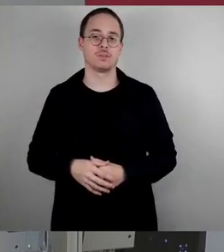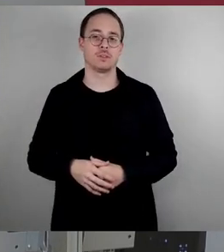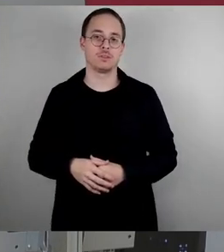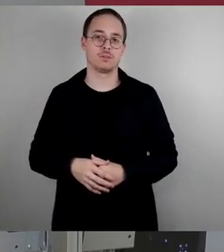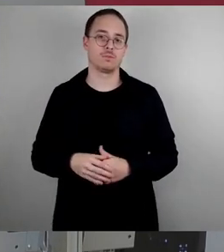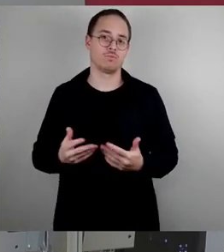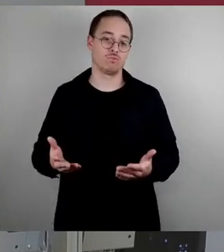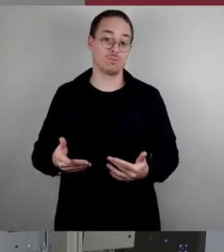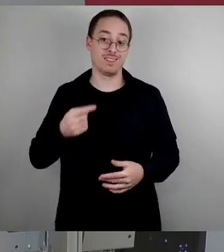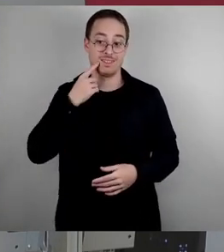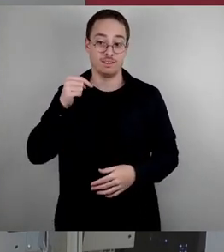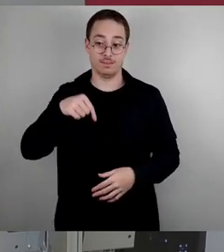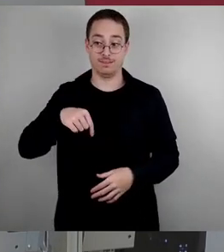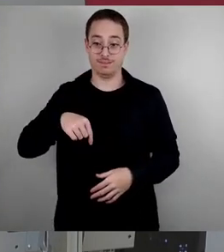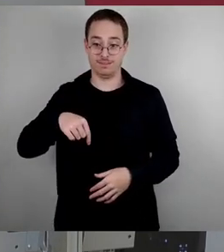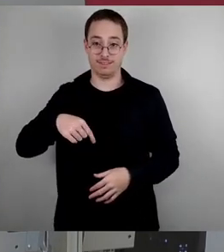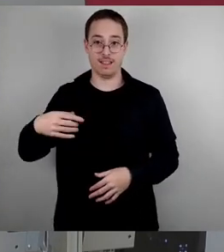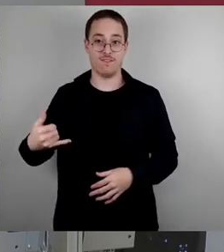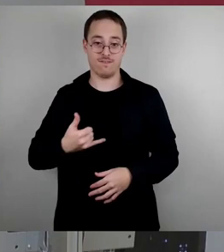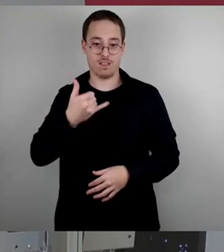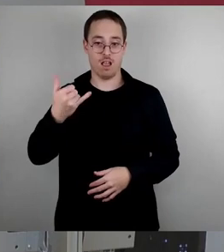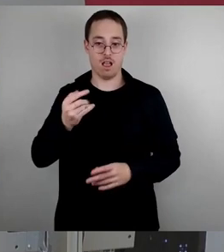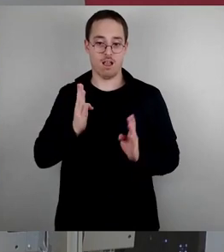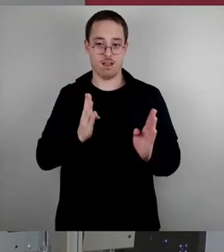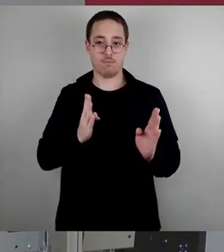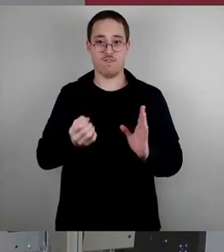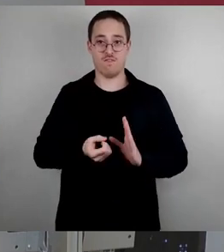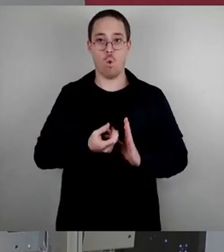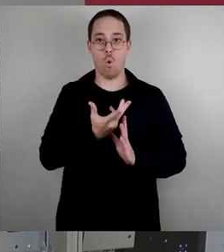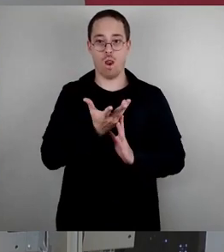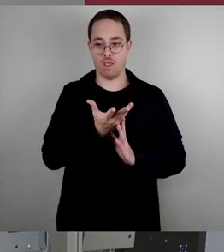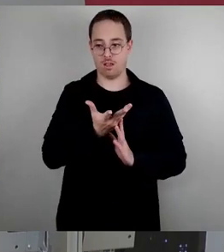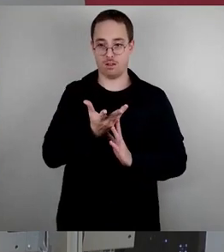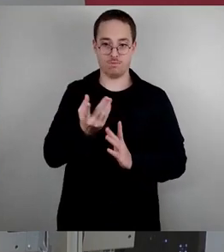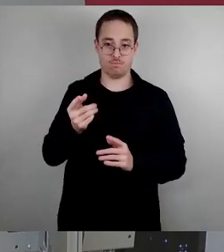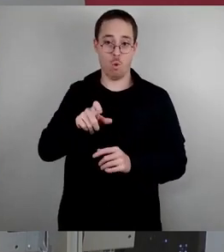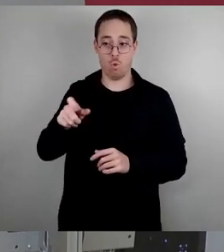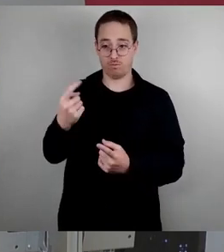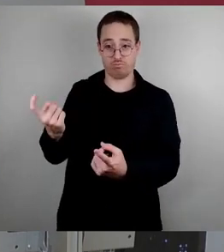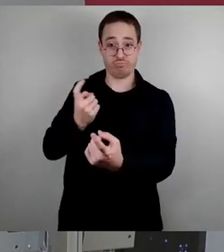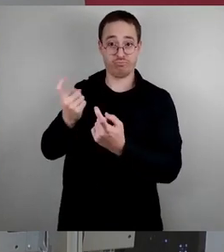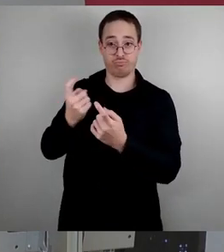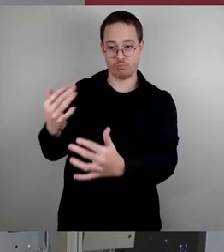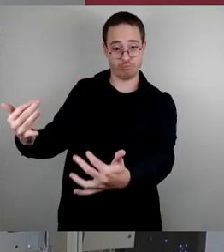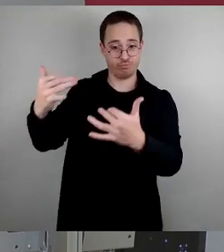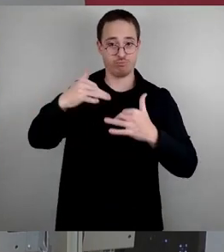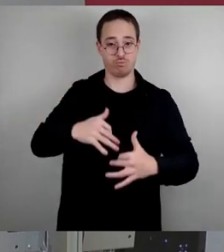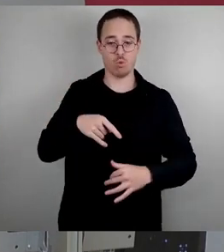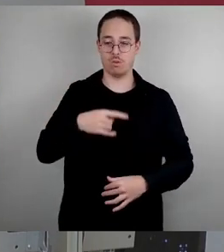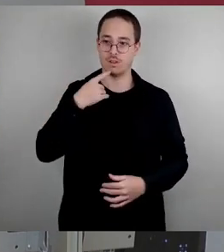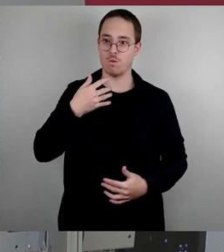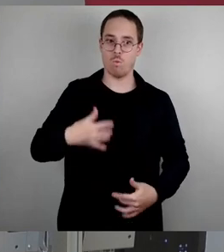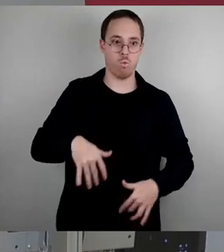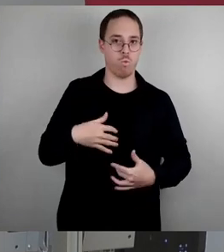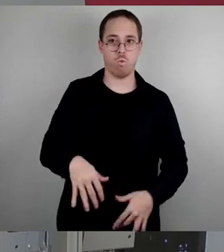erwarten. Was steht in der Vorlage? Ich zitiere, die zusätzlich notwendigen Unterbringungskapazitäten konnten